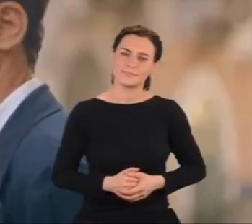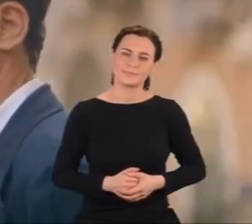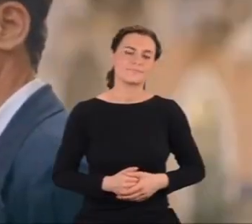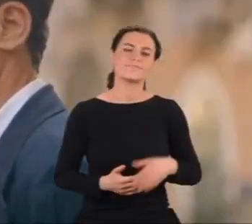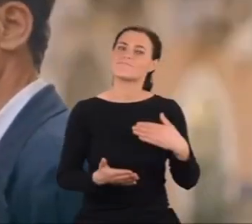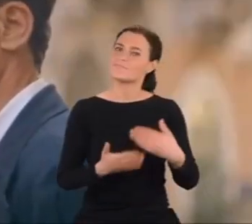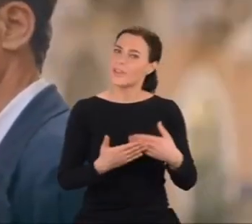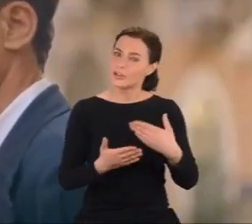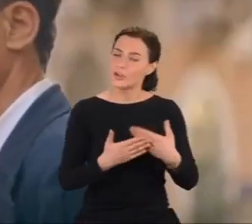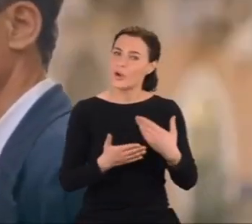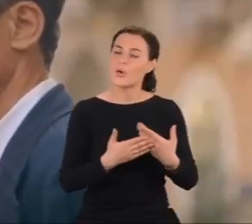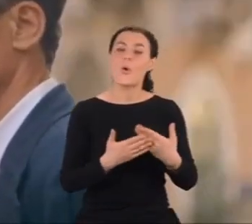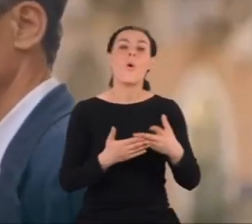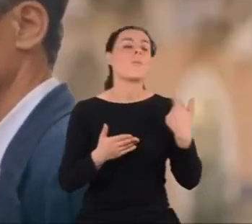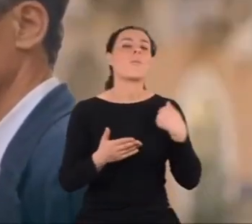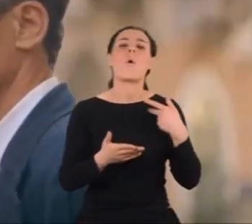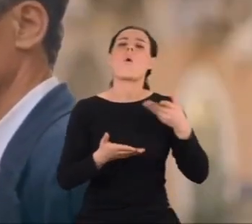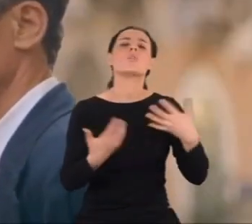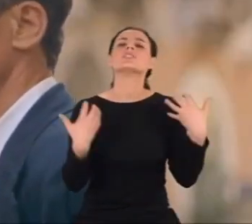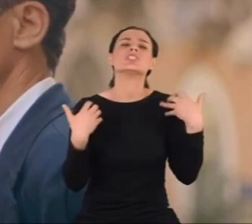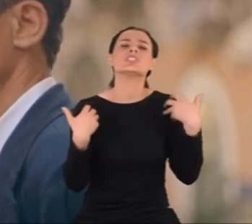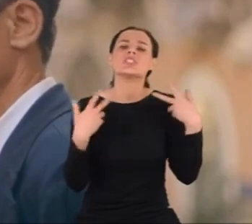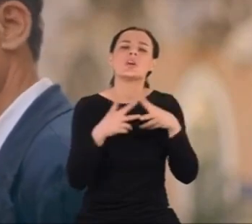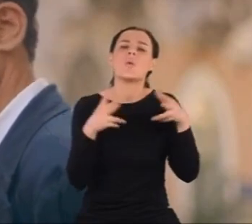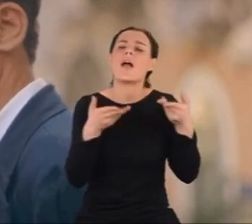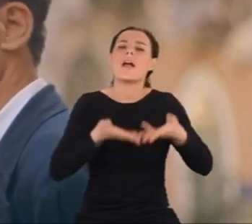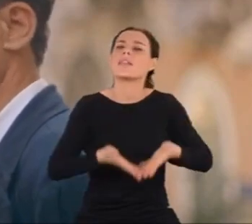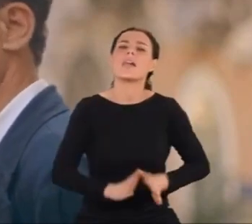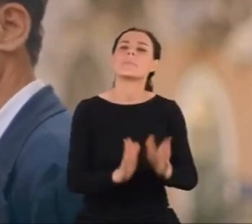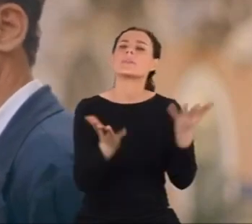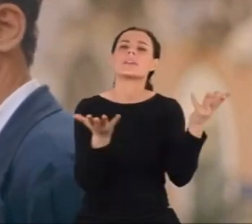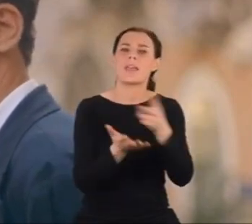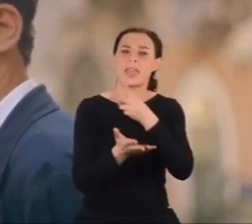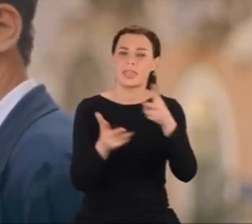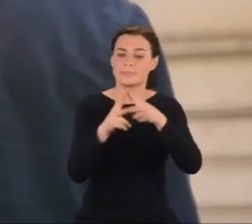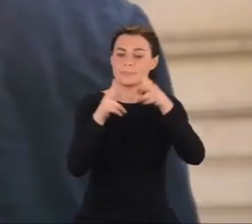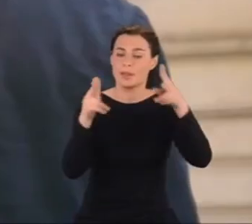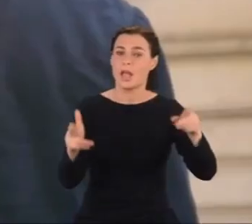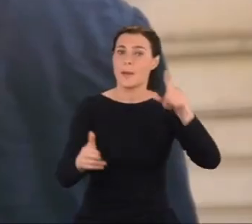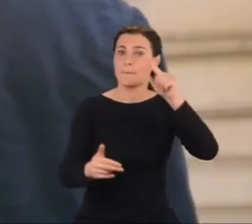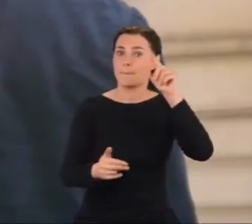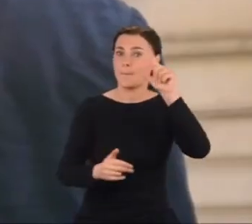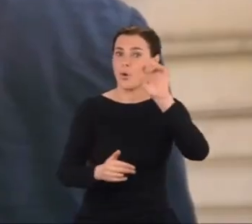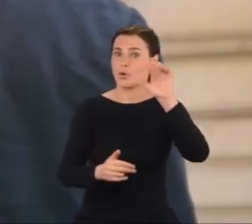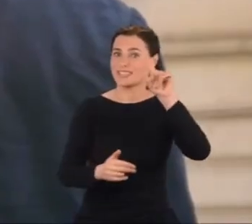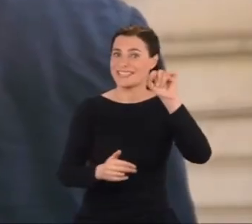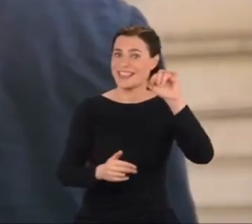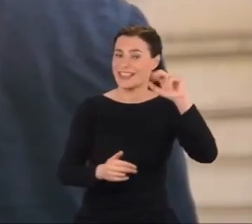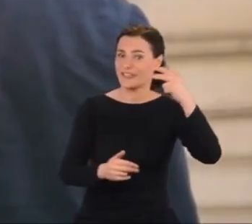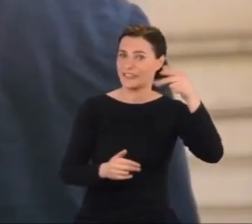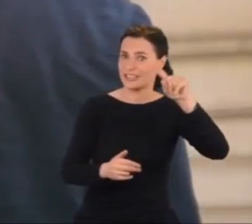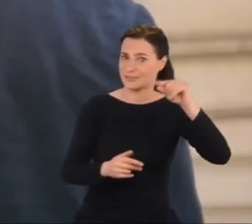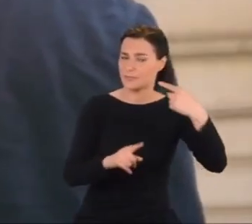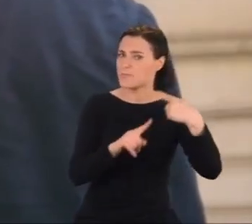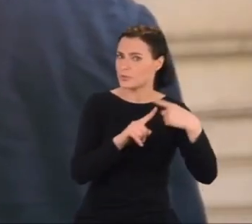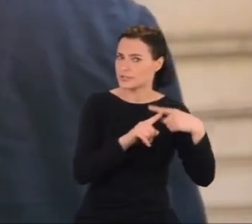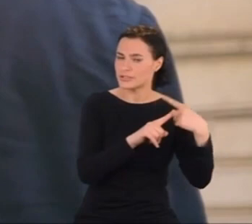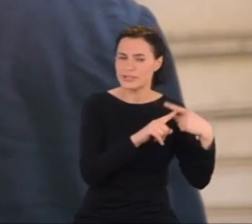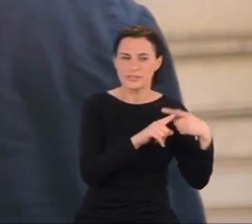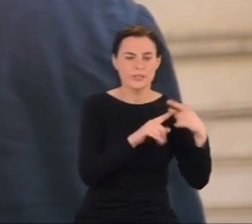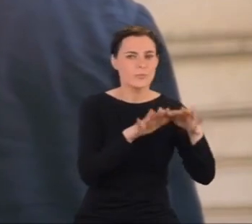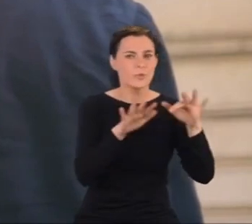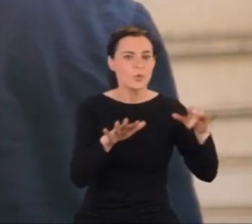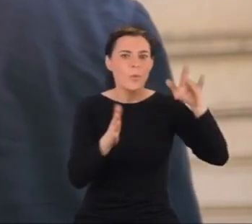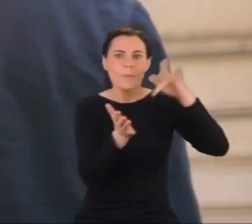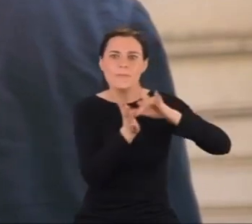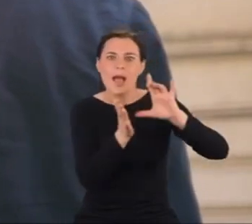Zwróćmy uwagę na epokę, w której przyszedł na świat, pozytywizm. Katana tętniła wtedy życiem. Wszędzie dokonywały się